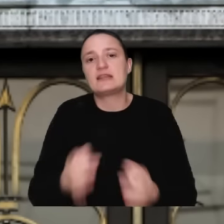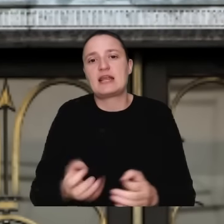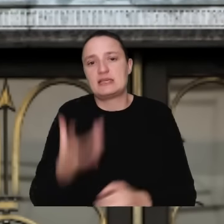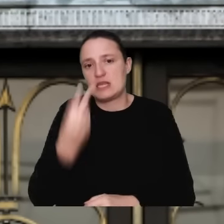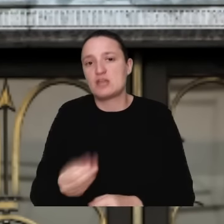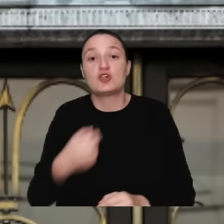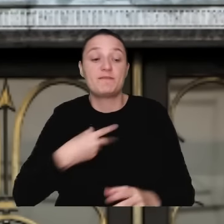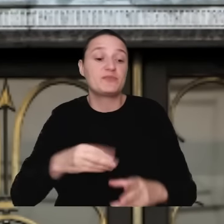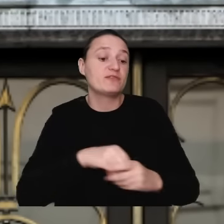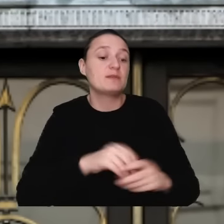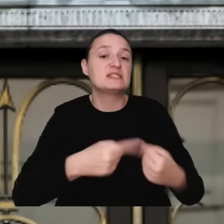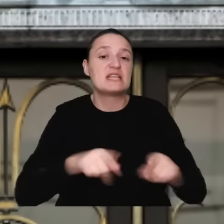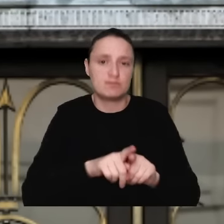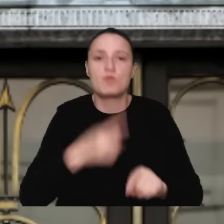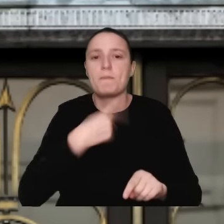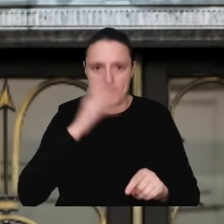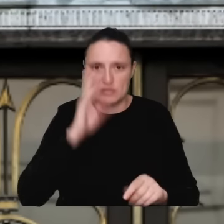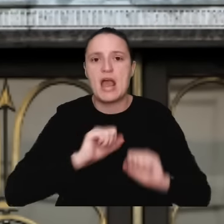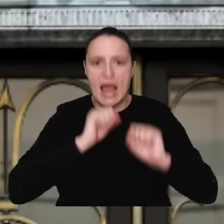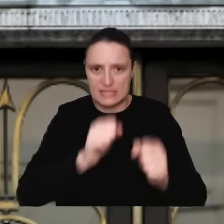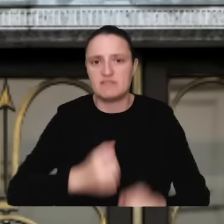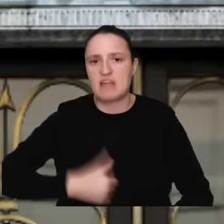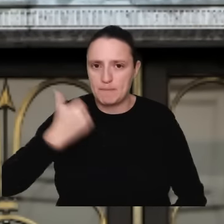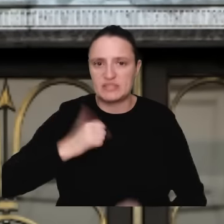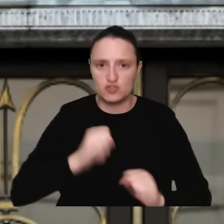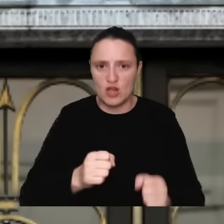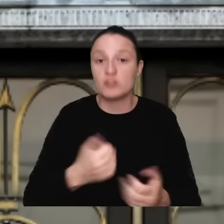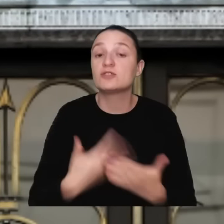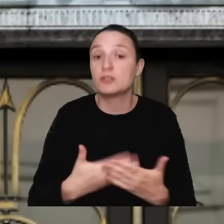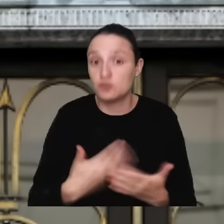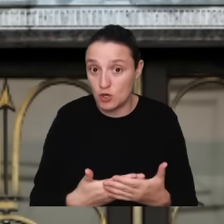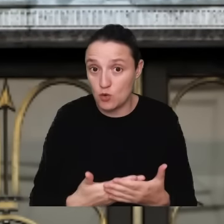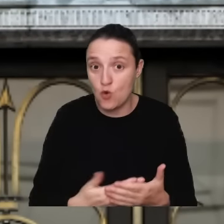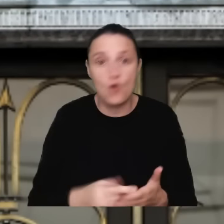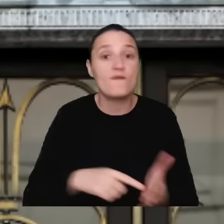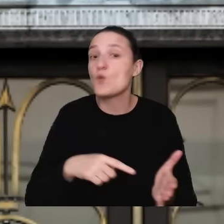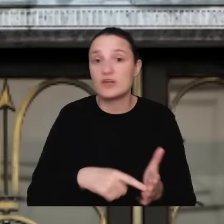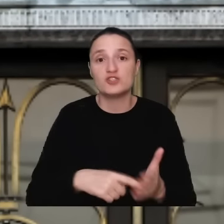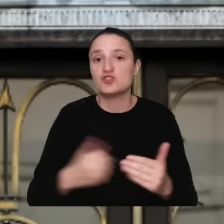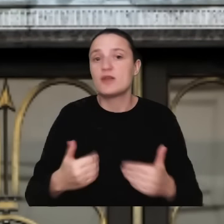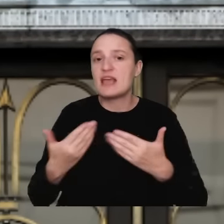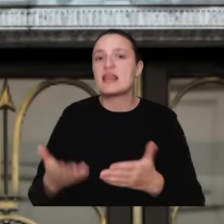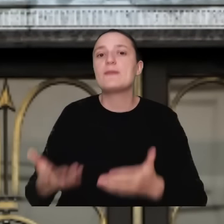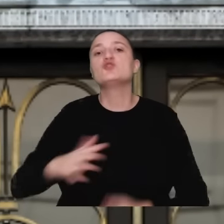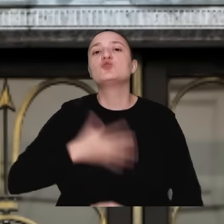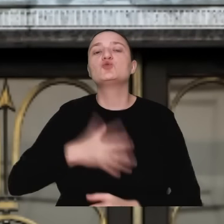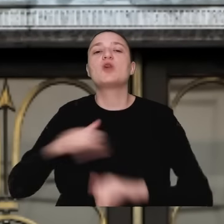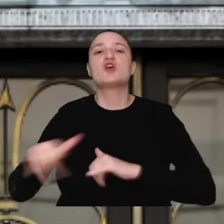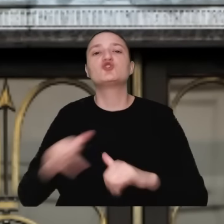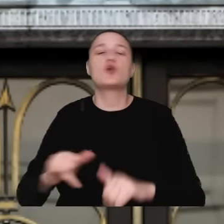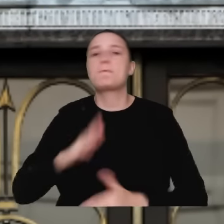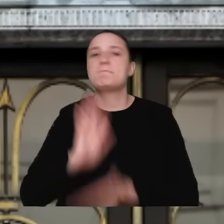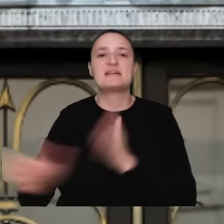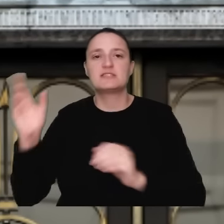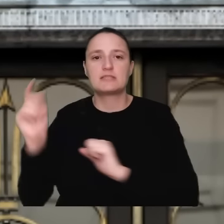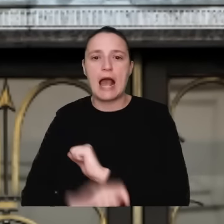zespołu będziemy działać bardzo aktywnie i bardzo ambitnie, po to, aby właśnie nie dać tego poczucia bezkarności, że wszystko można, bo Unia